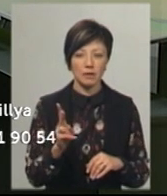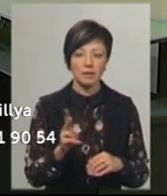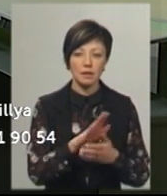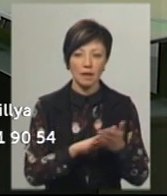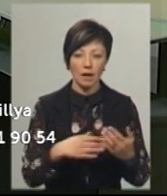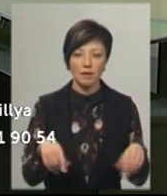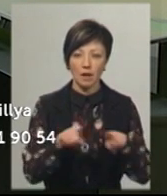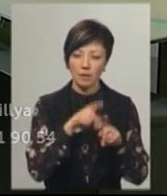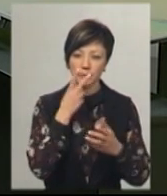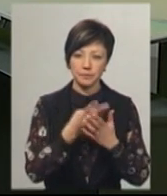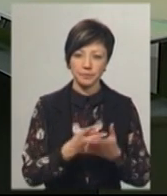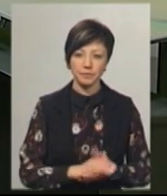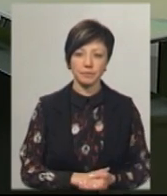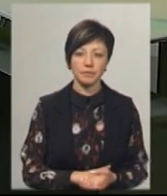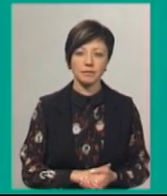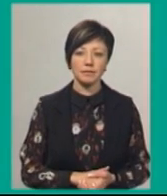Рибак. Далі ви побачите.